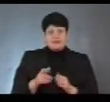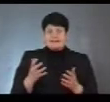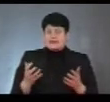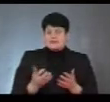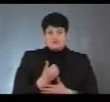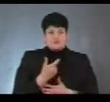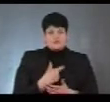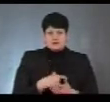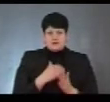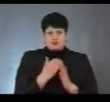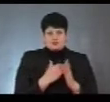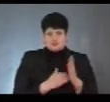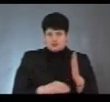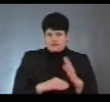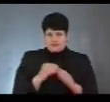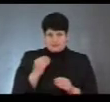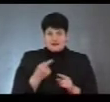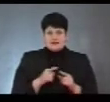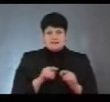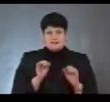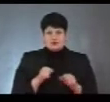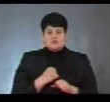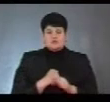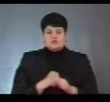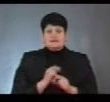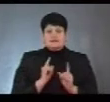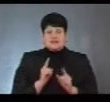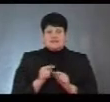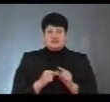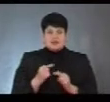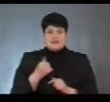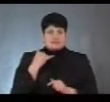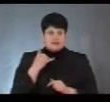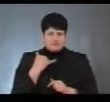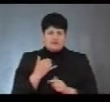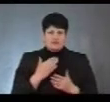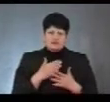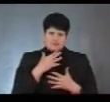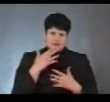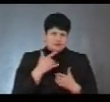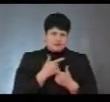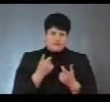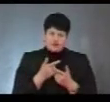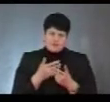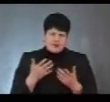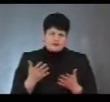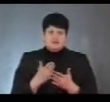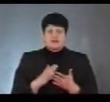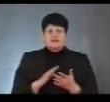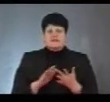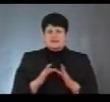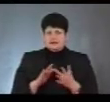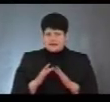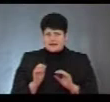списку виборців, це можна зробити навіть через телефон, постійно є море інформації, ми постійно про це говоримо, інформація в інтернеті, як це